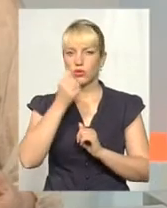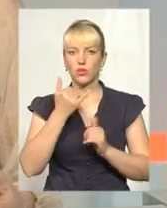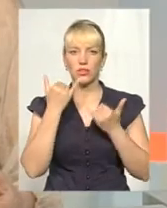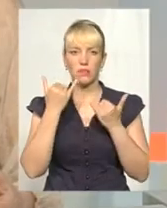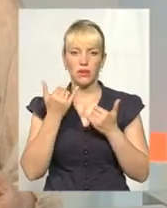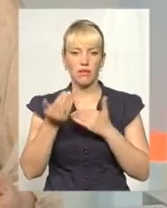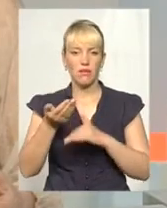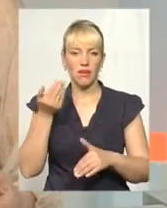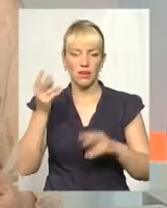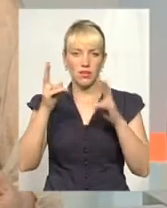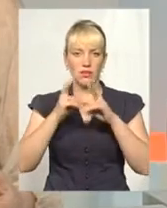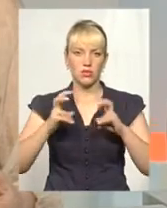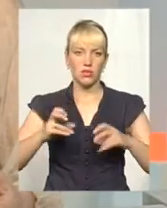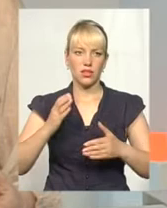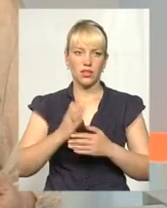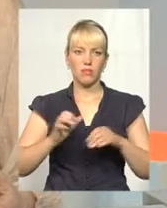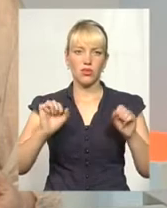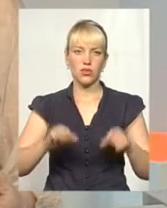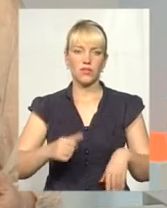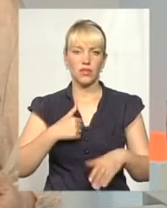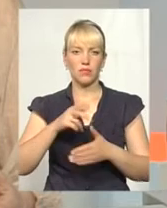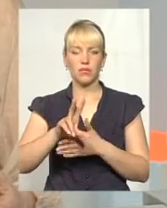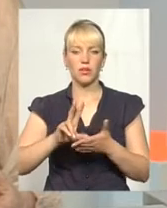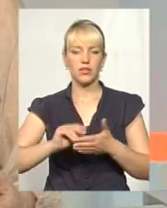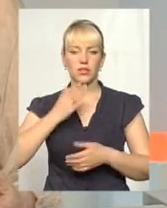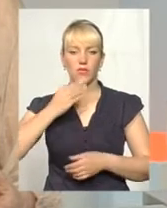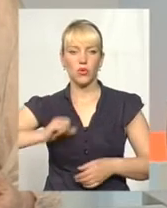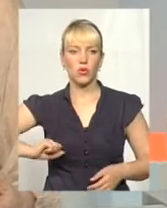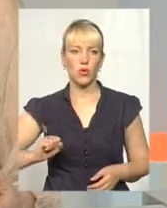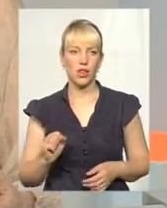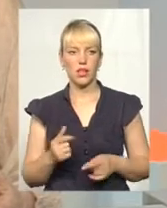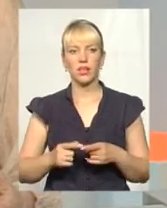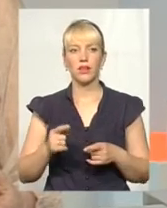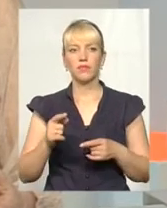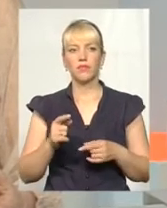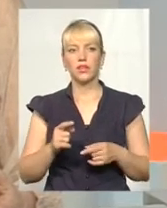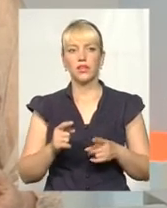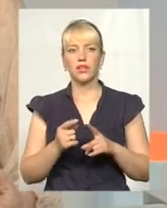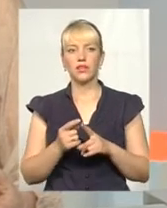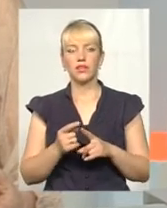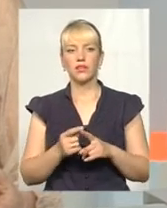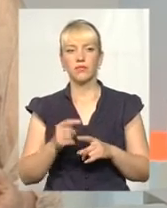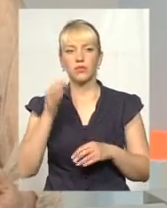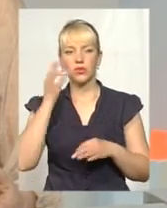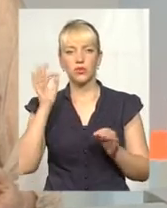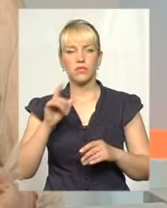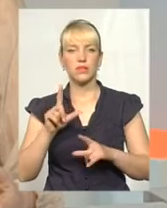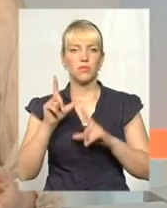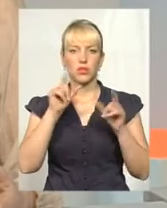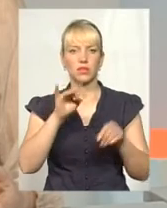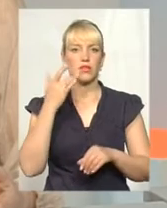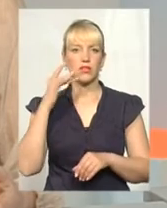діагностування є можливе. Я наведу приклад своїй колеги, досвід із поїздки до Сполучених Штатів,